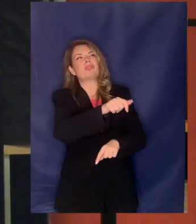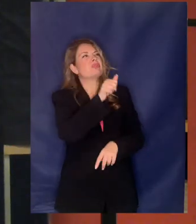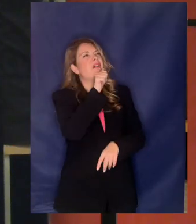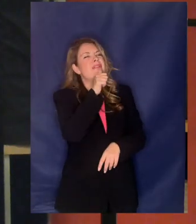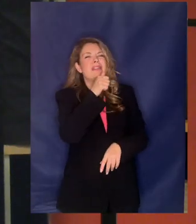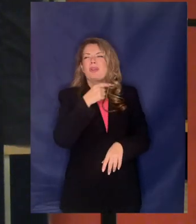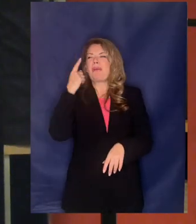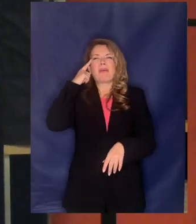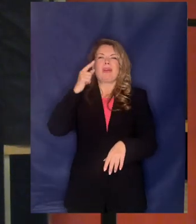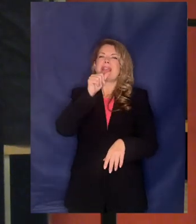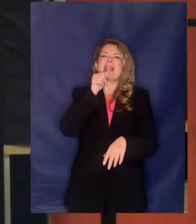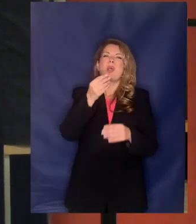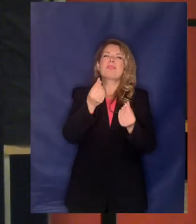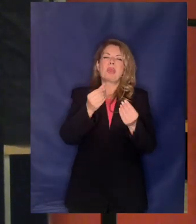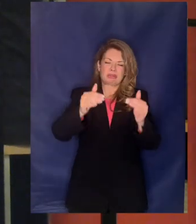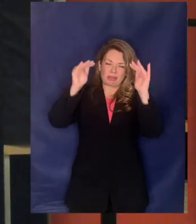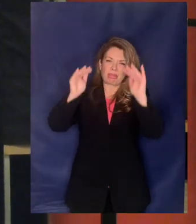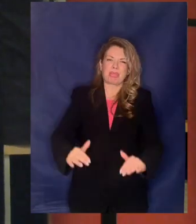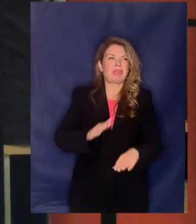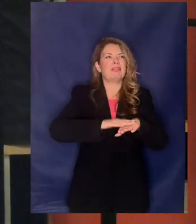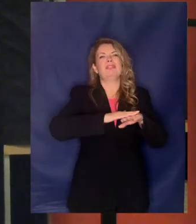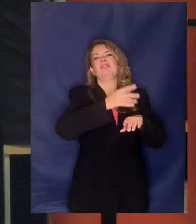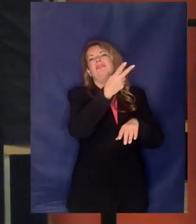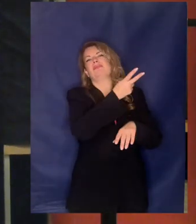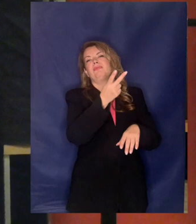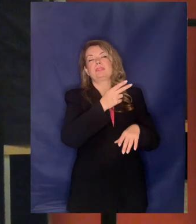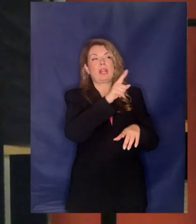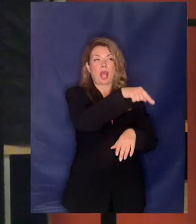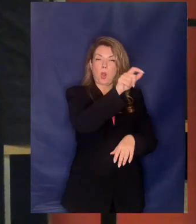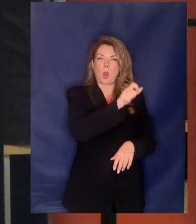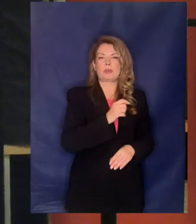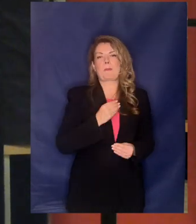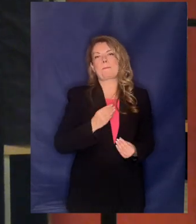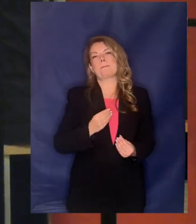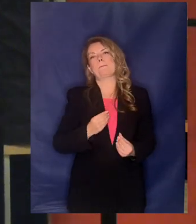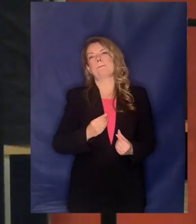νερού και γι' αυτά όλα βέβαια ο κ. Μητσοτάκης τσιμουδιά